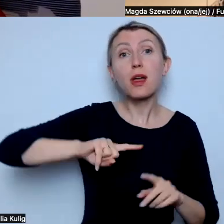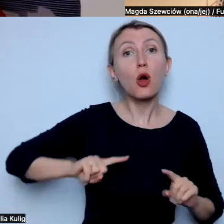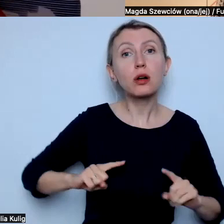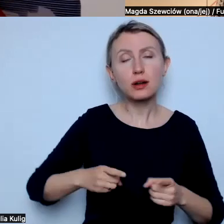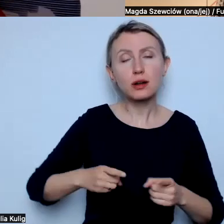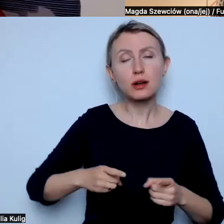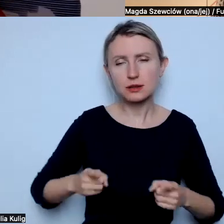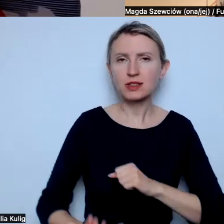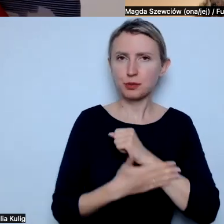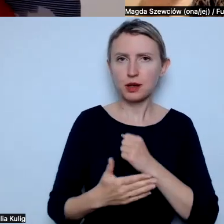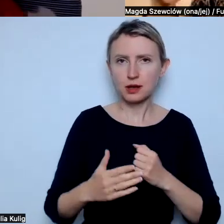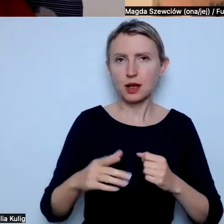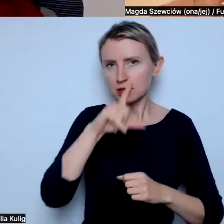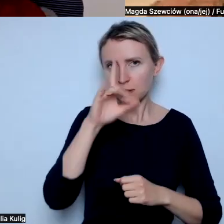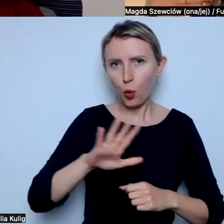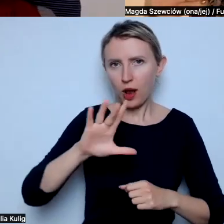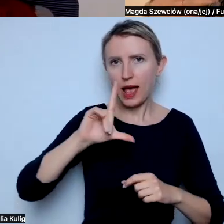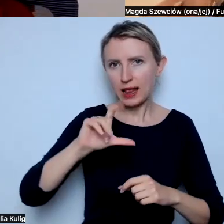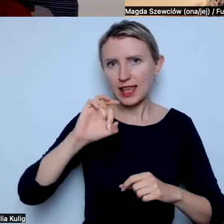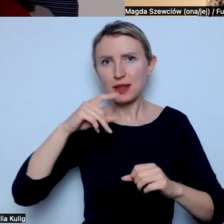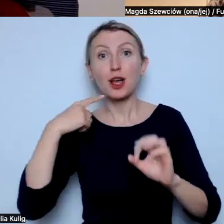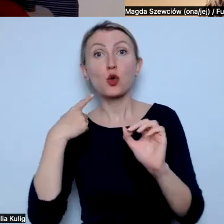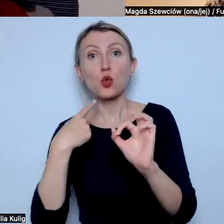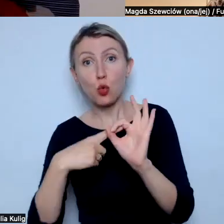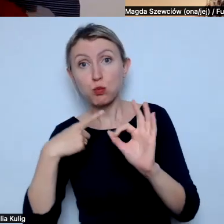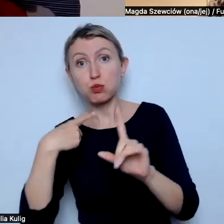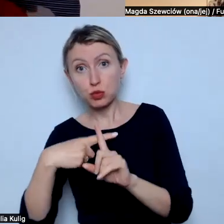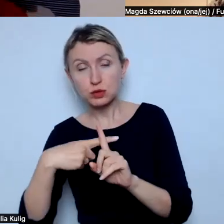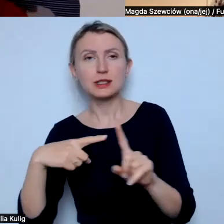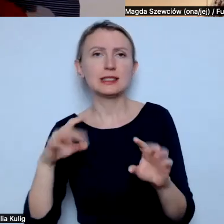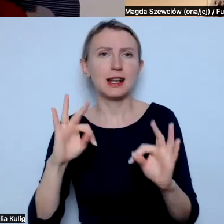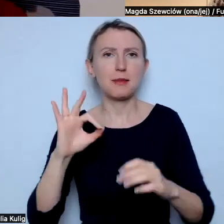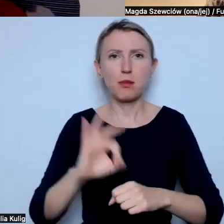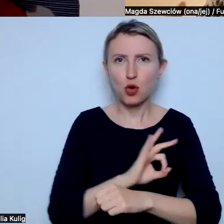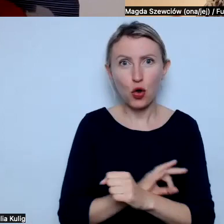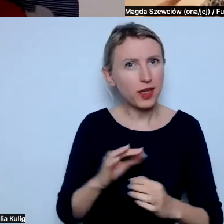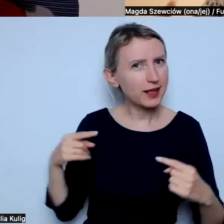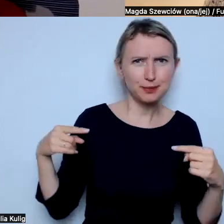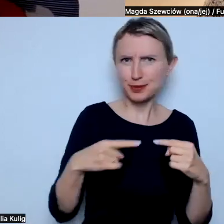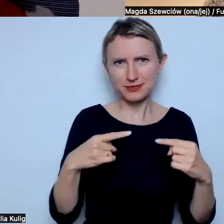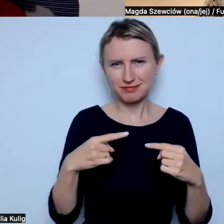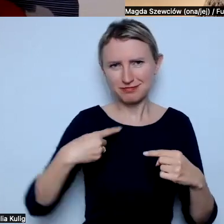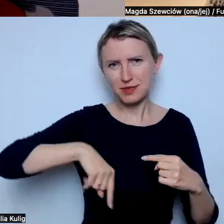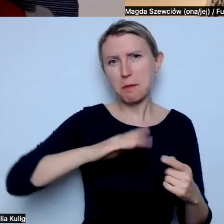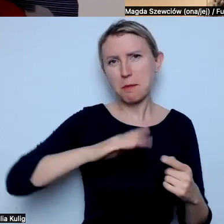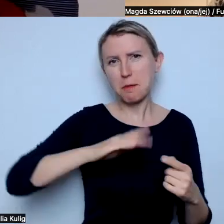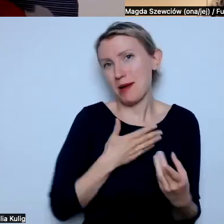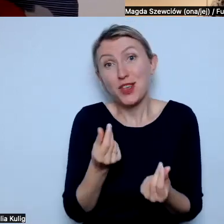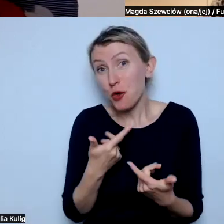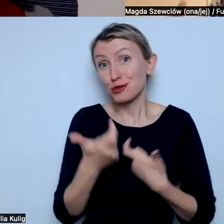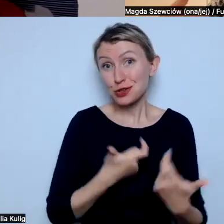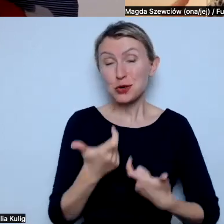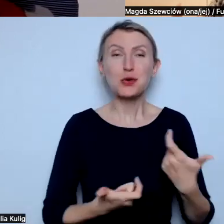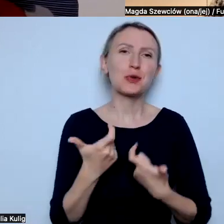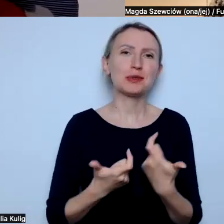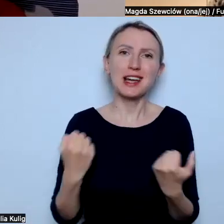wspiera społeczność LGBTQ+, a jeszcze teraz ma absolutnie projekt temu dedykowany, więc mamy też na to pieniądze, żeby to robić bardzo